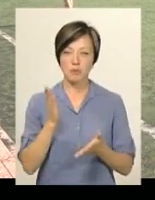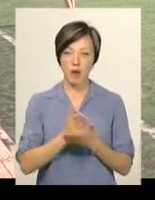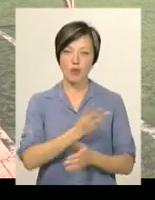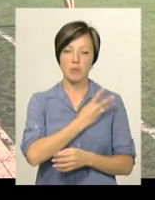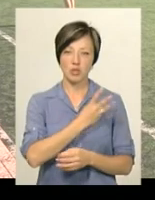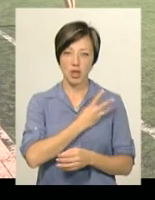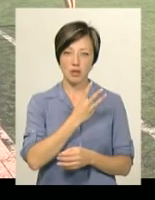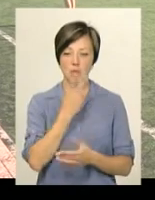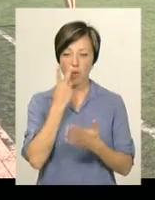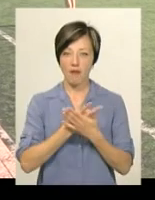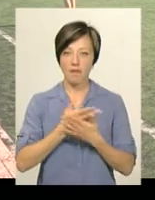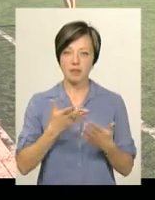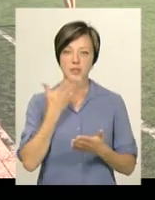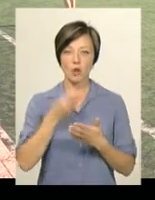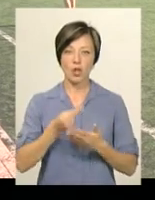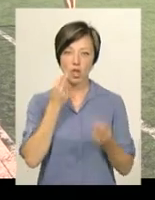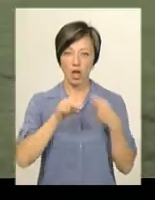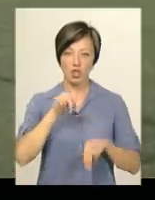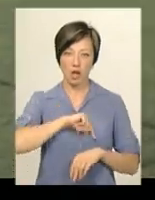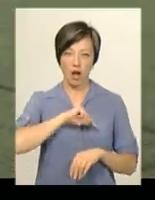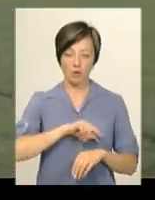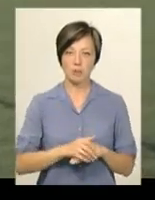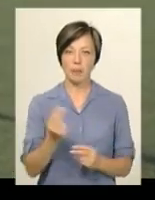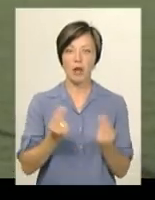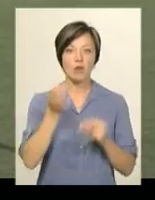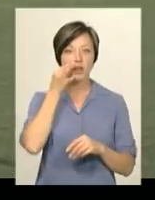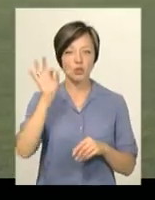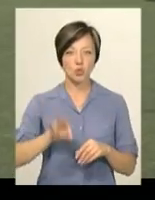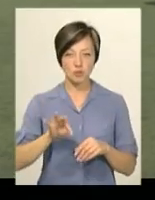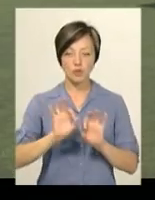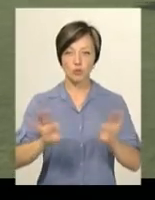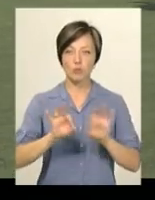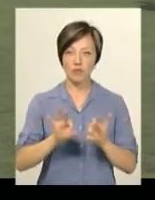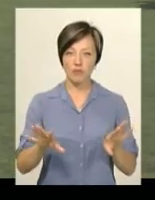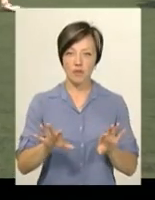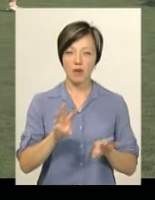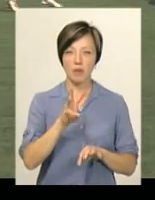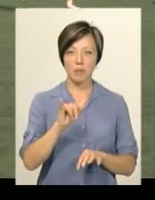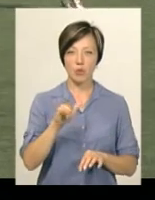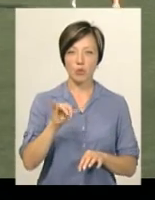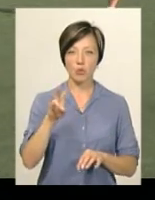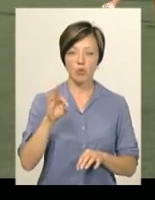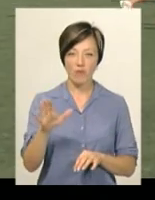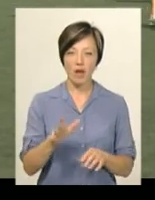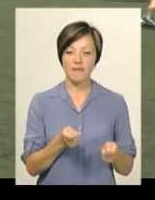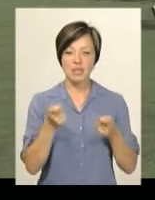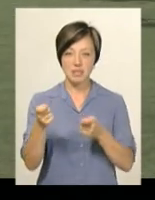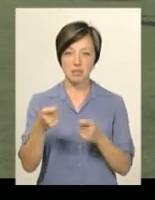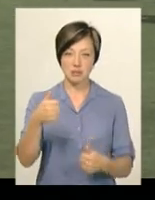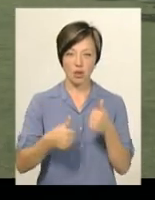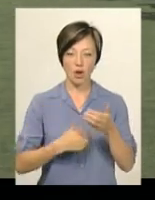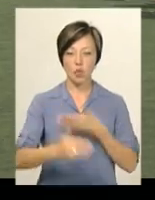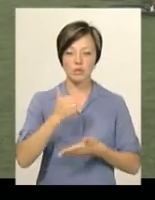бажання проявити свої найкращі якості». Ігровий досвід, розповів Олександр Мігунов, команди «Буревісника» здобули на виїзних стартах.